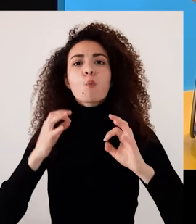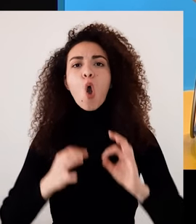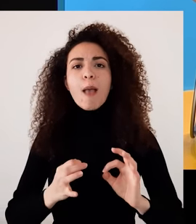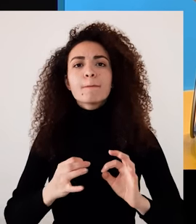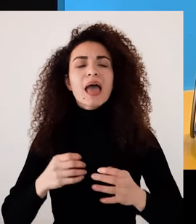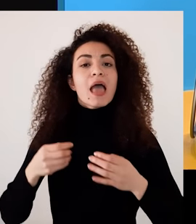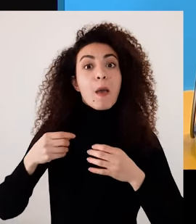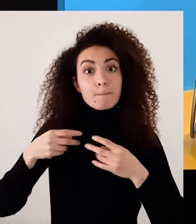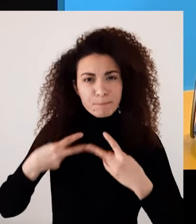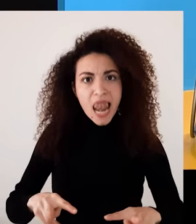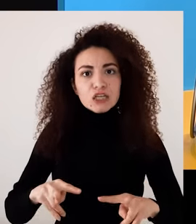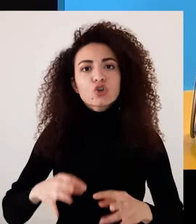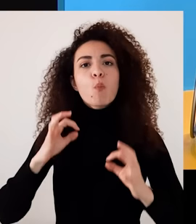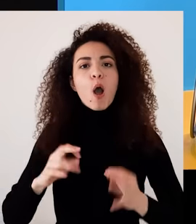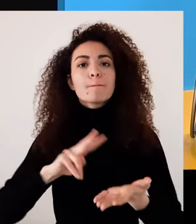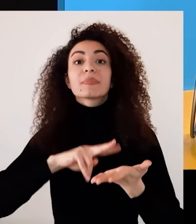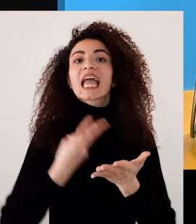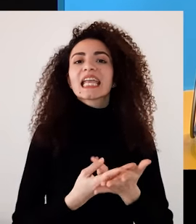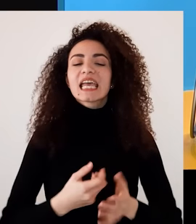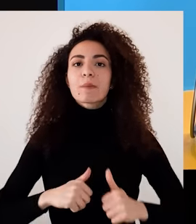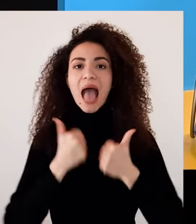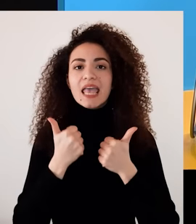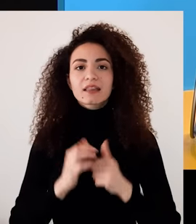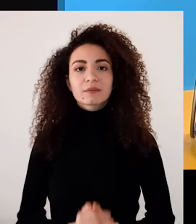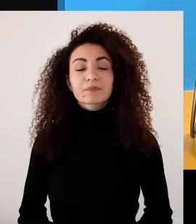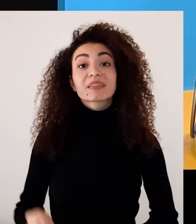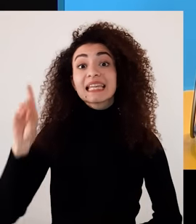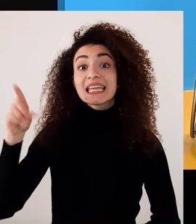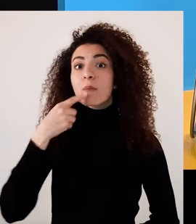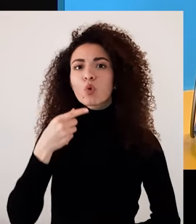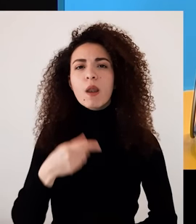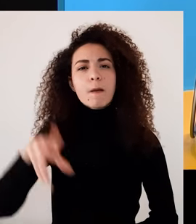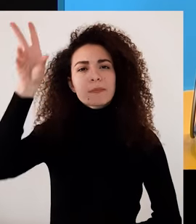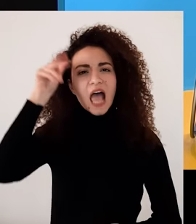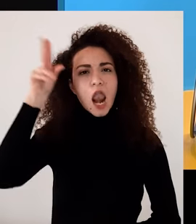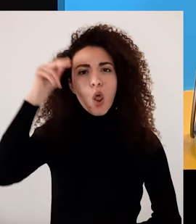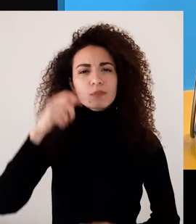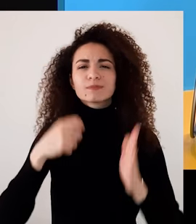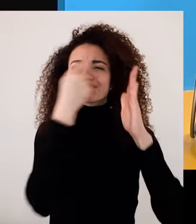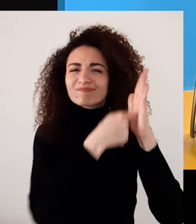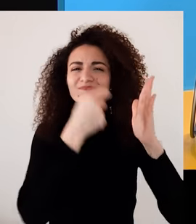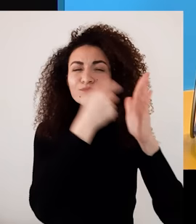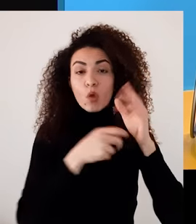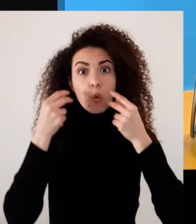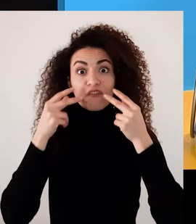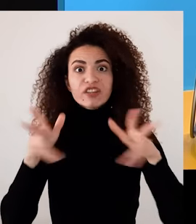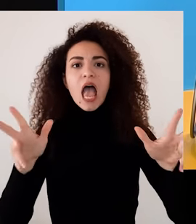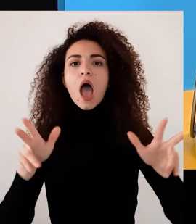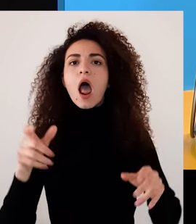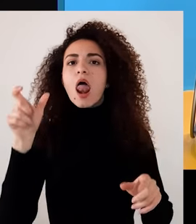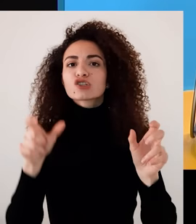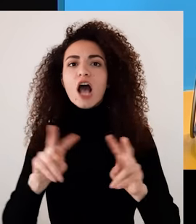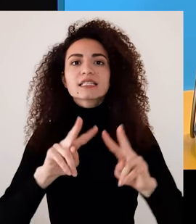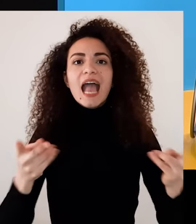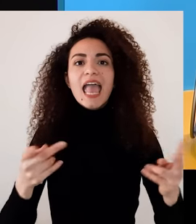نقطة الانطلاق الأهم نقطة التحول والمعنى اللي عاطيه لحياتي بتقول دينا التعلم والمثابرة والانفتاح على